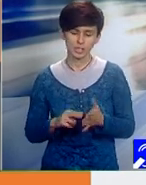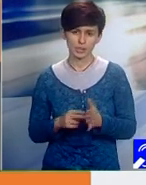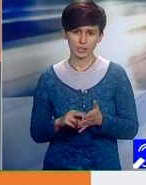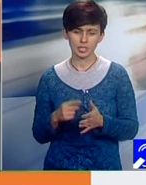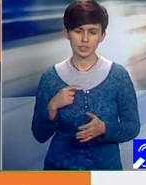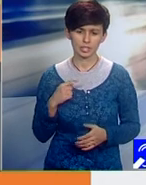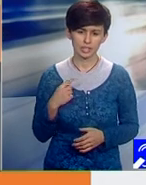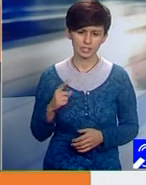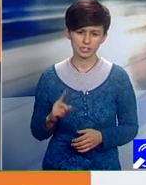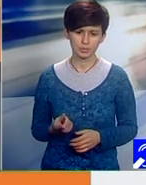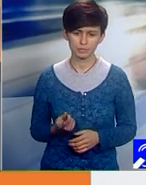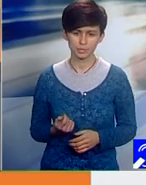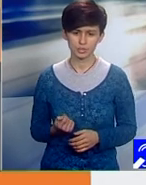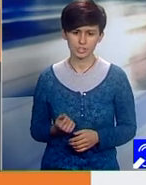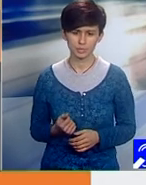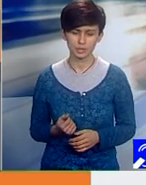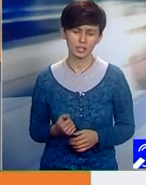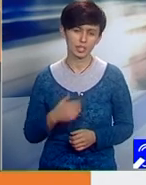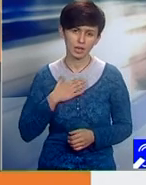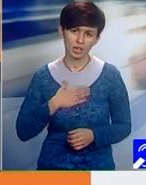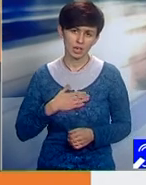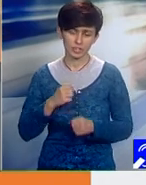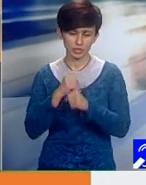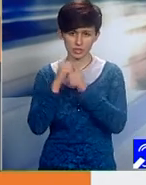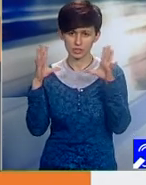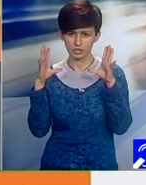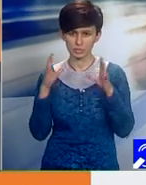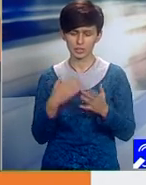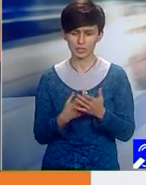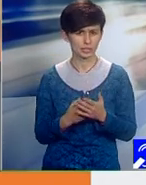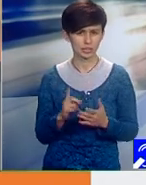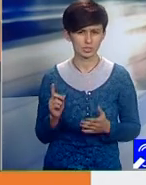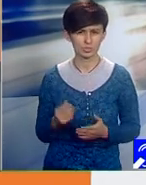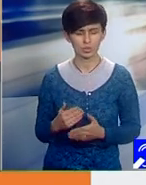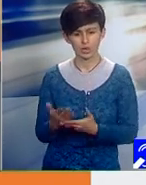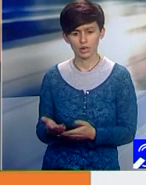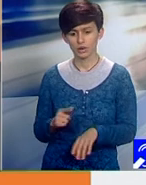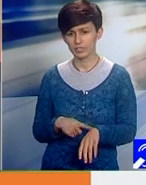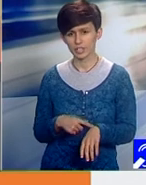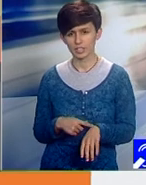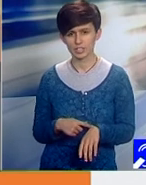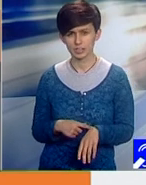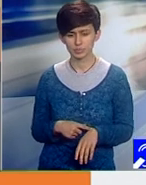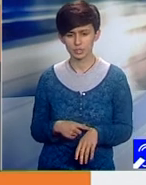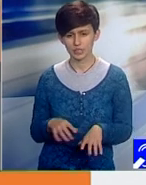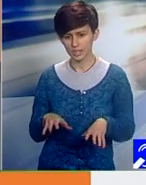e poate că ar fi vrut să ia prin surprindere, ca să nu dea timp de repriere și să introducă niște măsuri